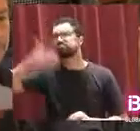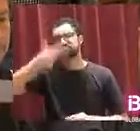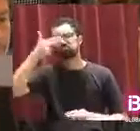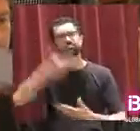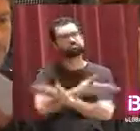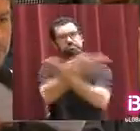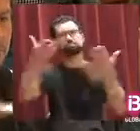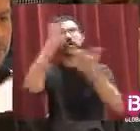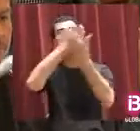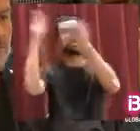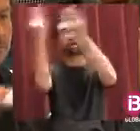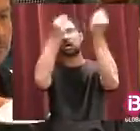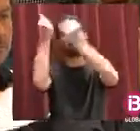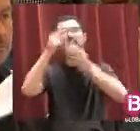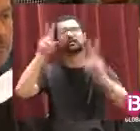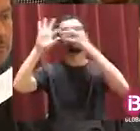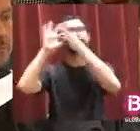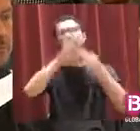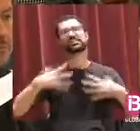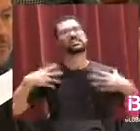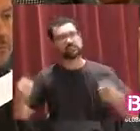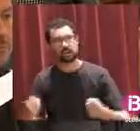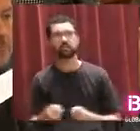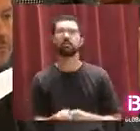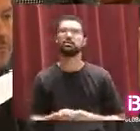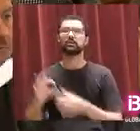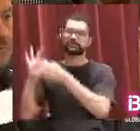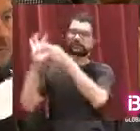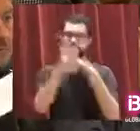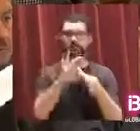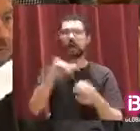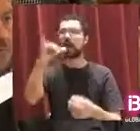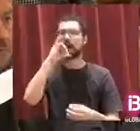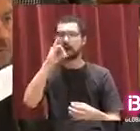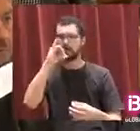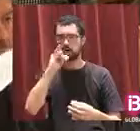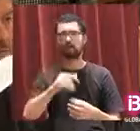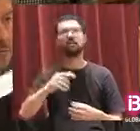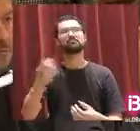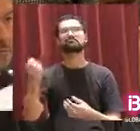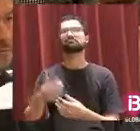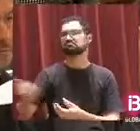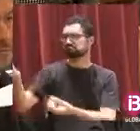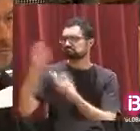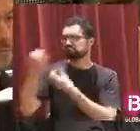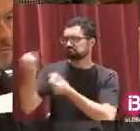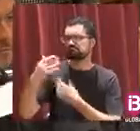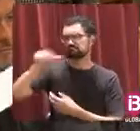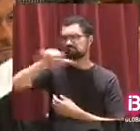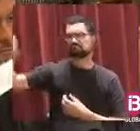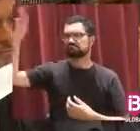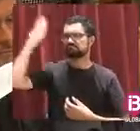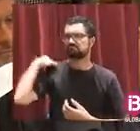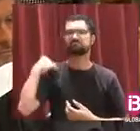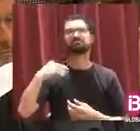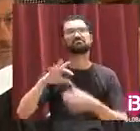relacionada amb el medi ambient, relacionada amb la salut, relacionada amb el tema de l'aigua, després de les informacions que la setmana passada teníem